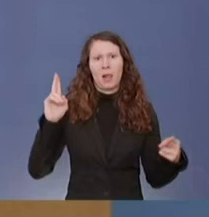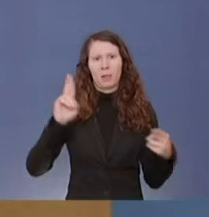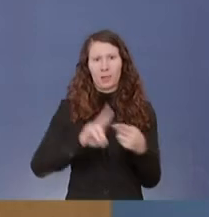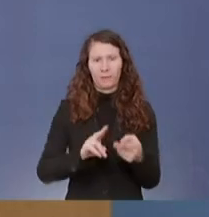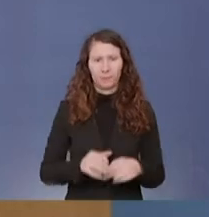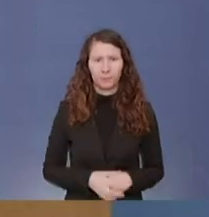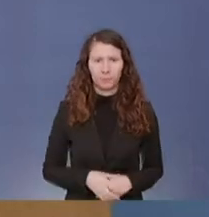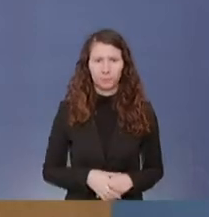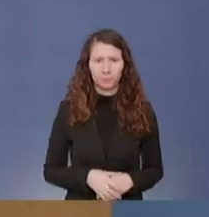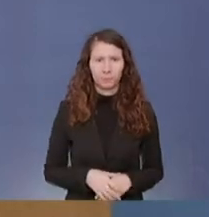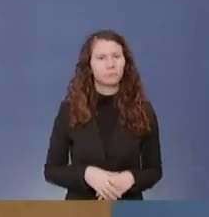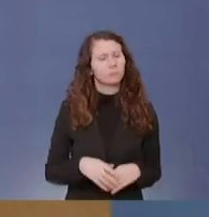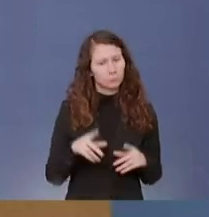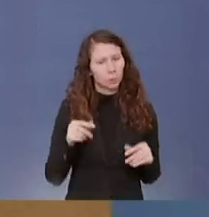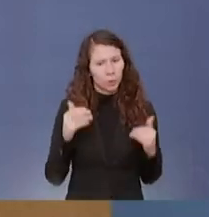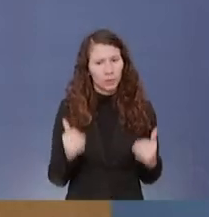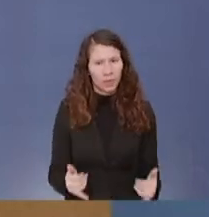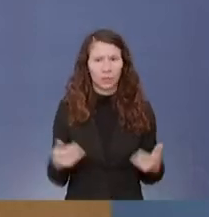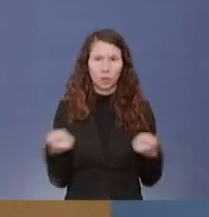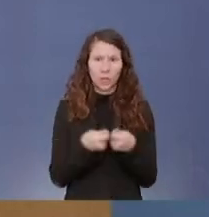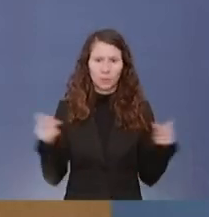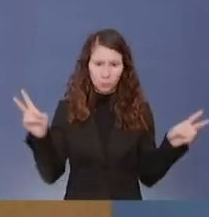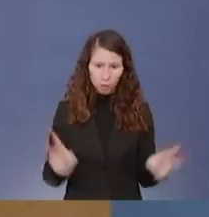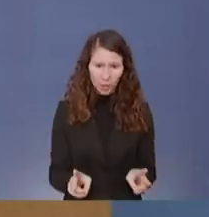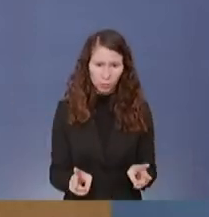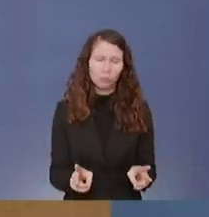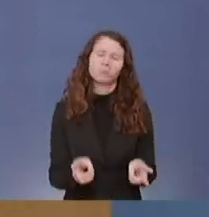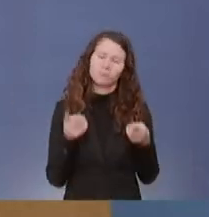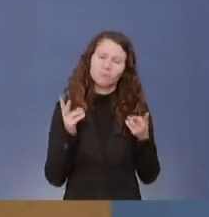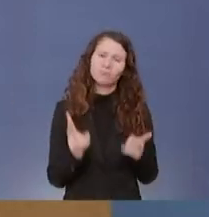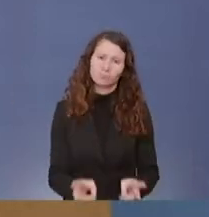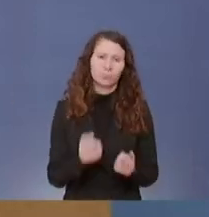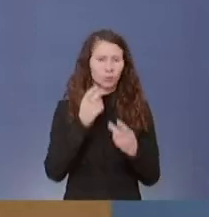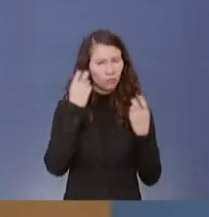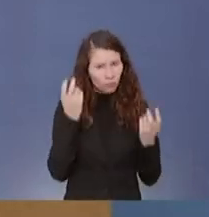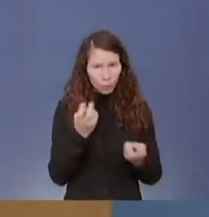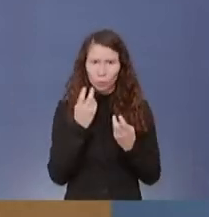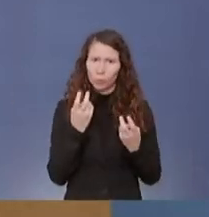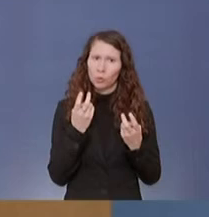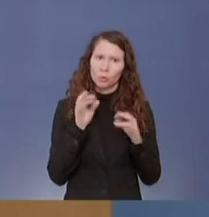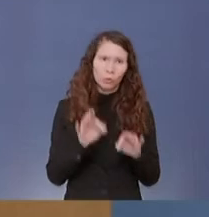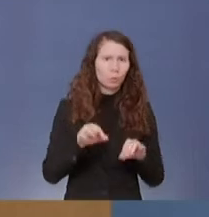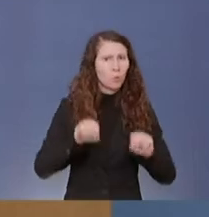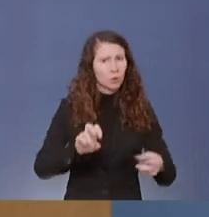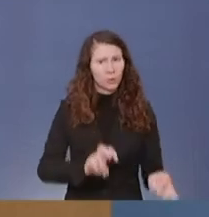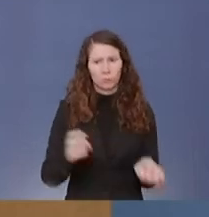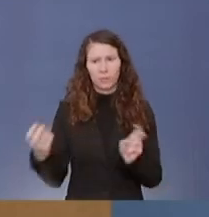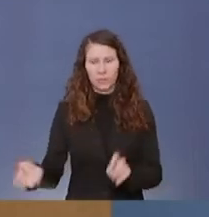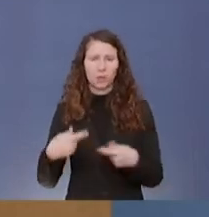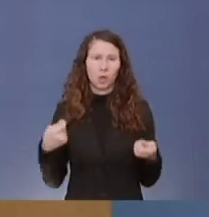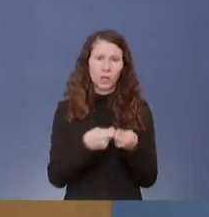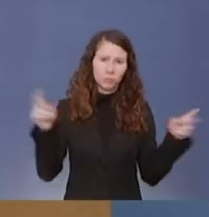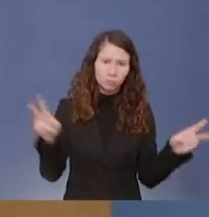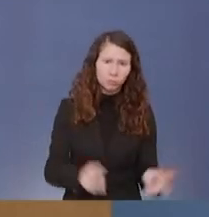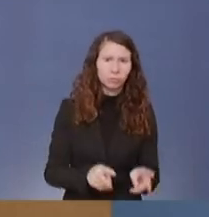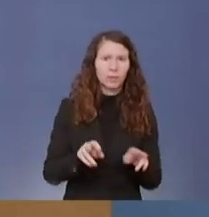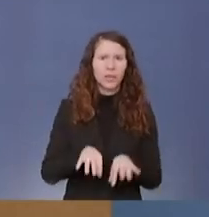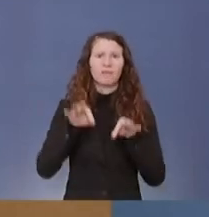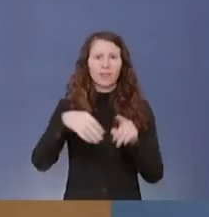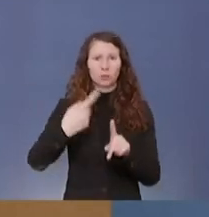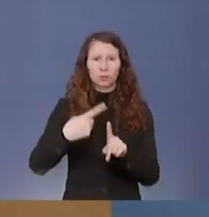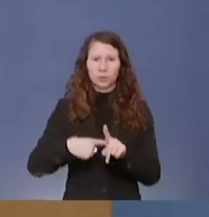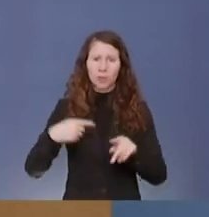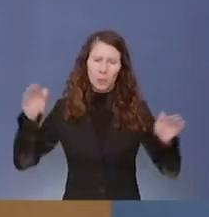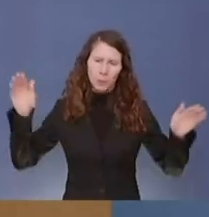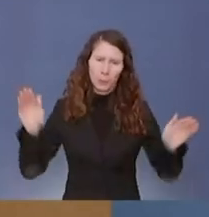Und jetzt gilt es eben, Kontaktbeschränkungen so weit wie möglich umzusetzen, Kontakte zu reduzieren, die Infektionszahlen nach unten zu bringen.